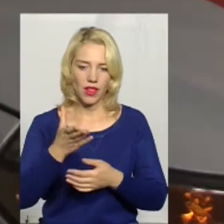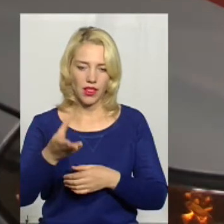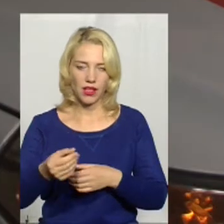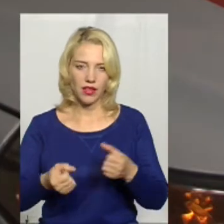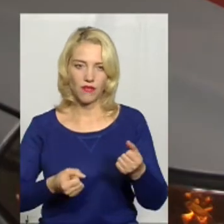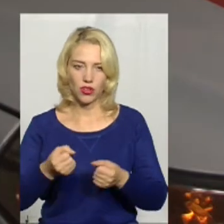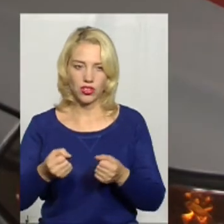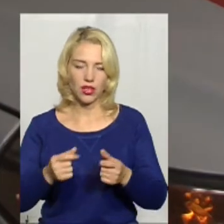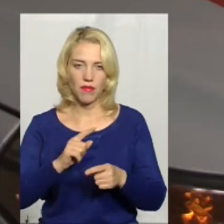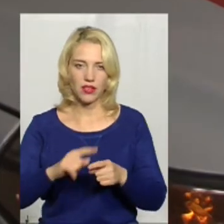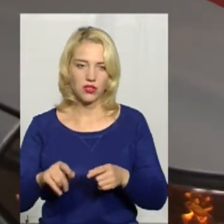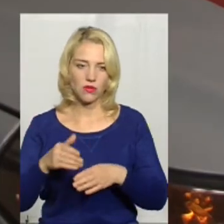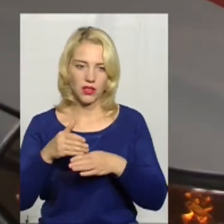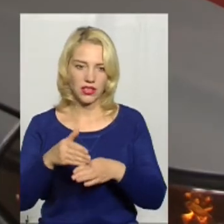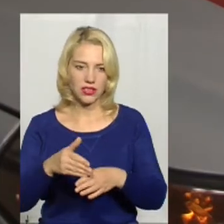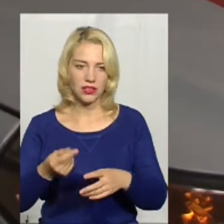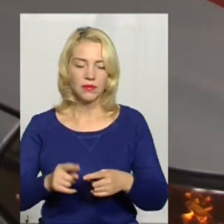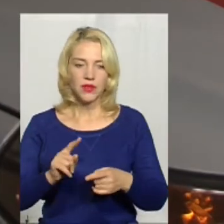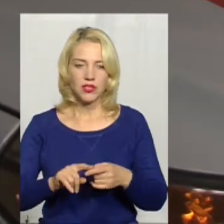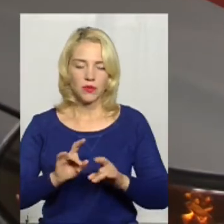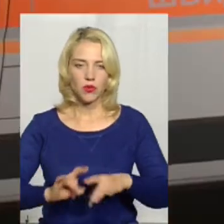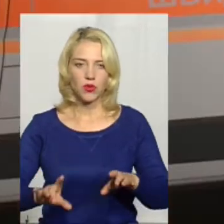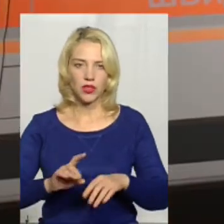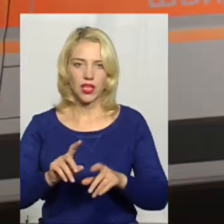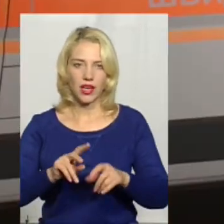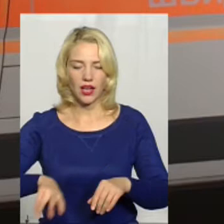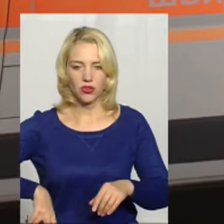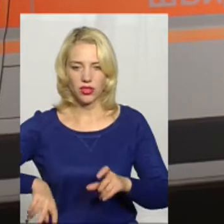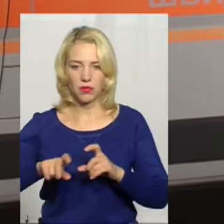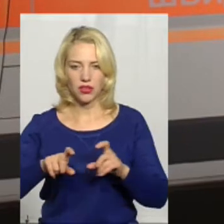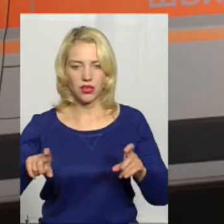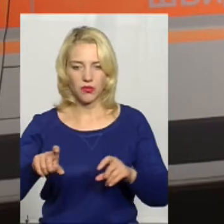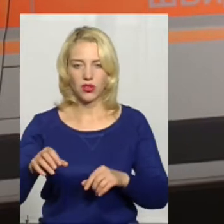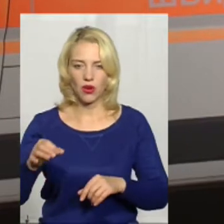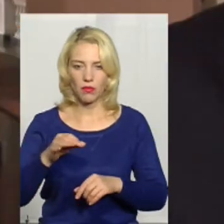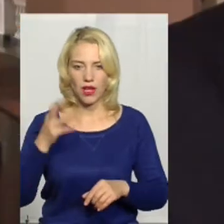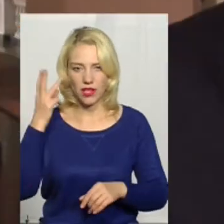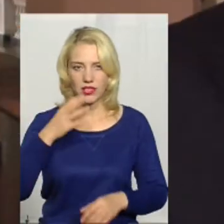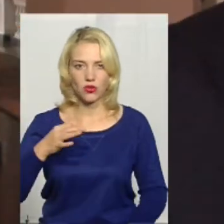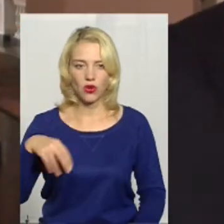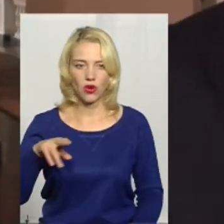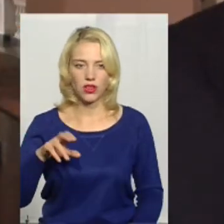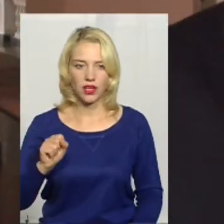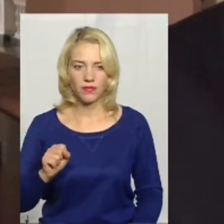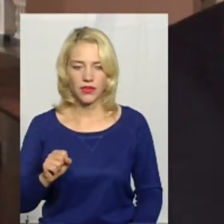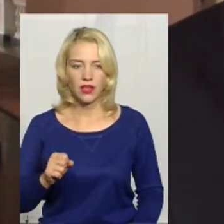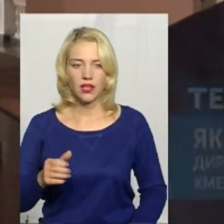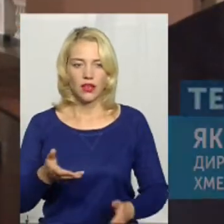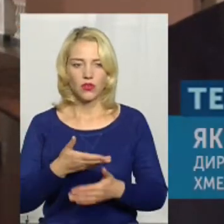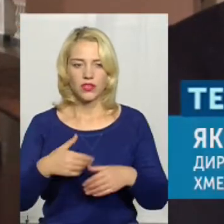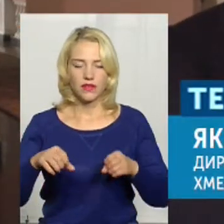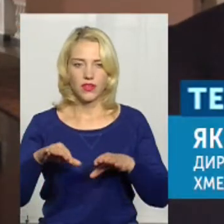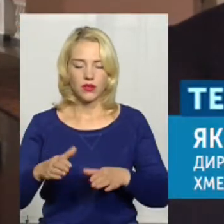допомоги та медицини катастроф. Про це повідомив директор департаменту охорони здорових Хмельницької ОДА Яків Цуглевич. Комісія вирішила, ми